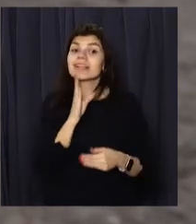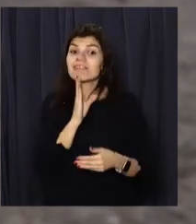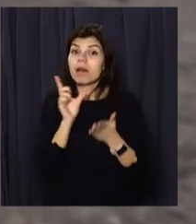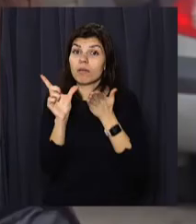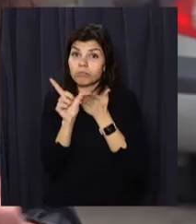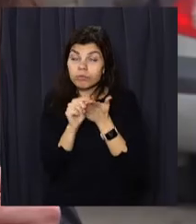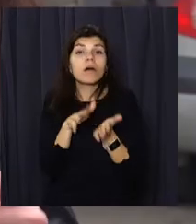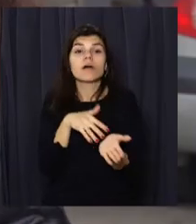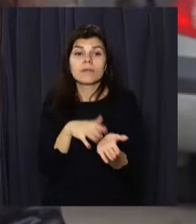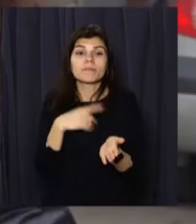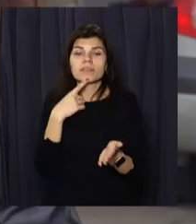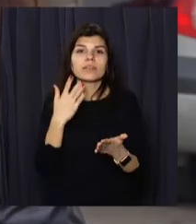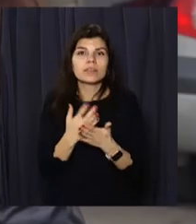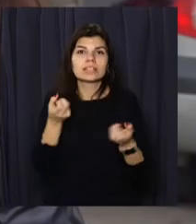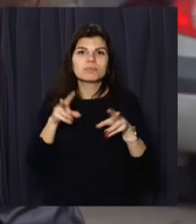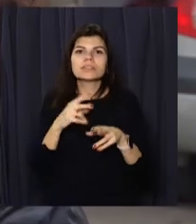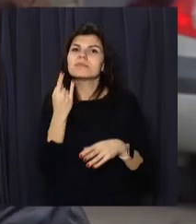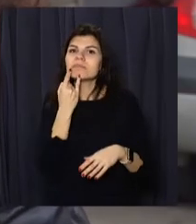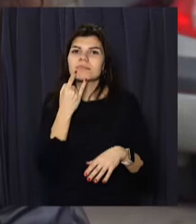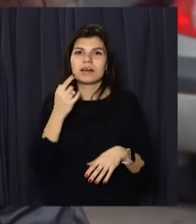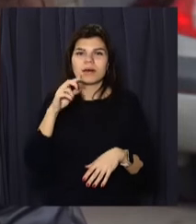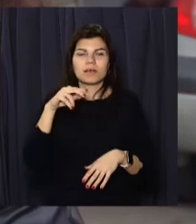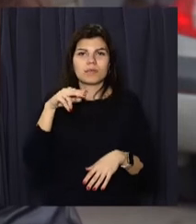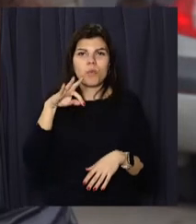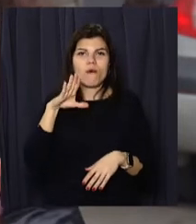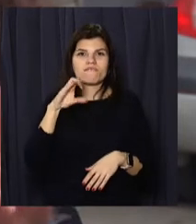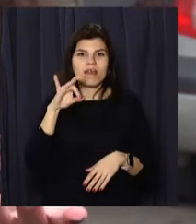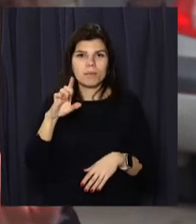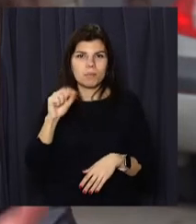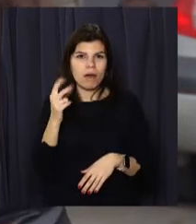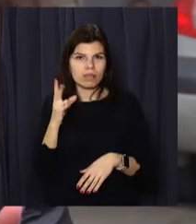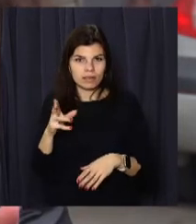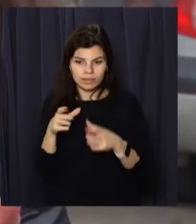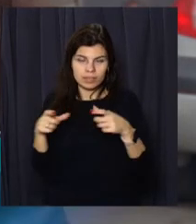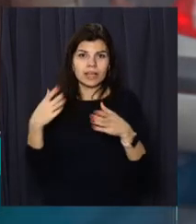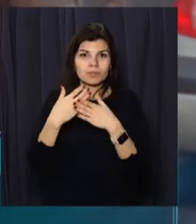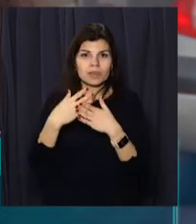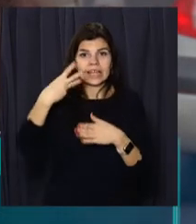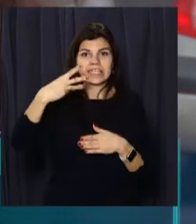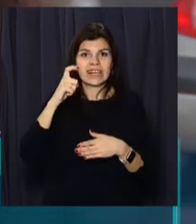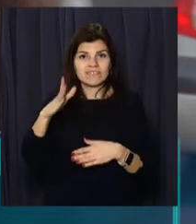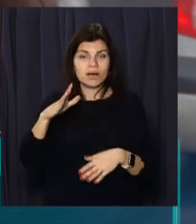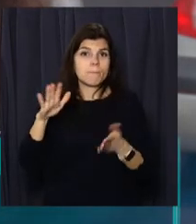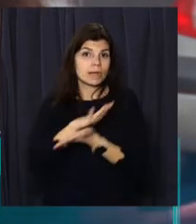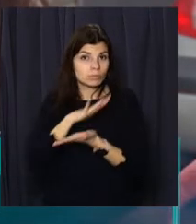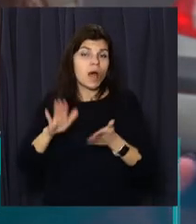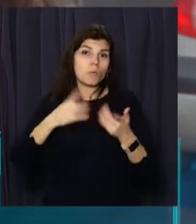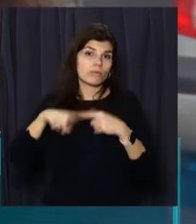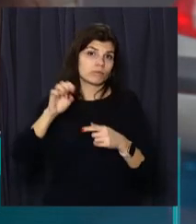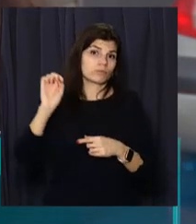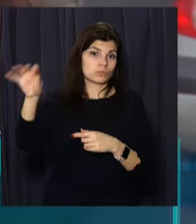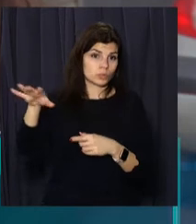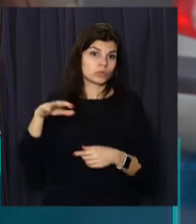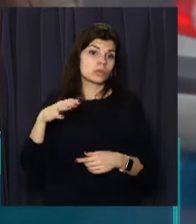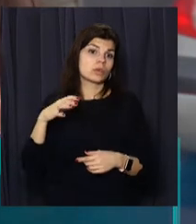є порада. Повербанк ти можеш взяти в будь-якому торговому центрі. Перші півгодини ти можеш користуватися вільно, а потім його повернути, просто